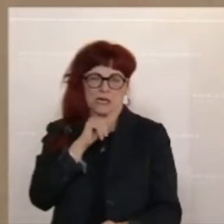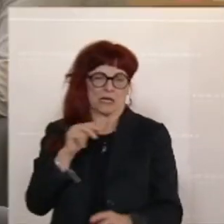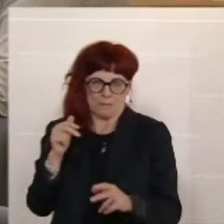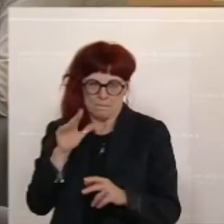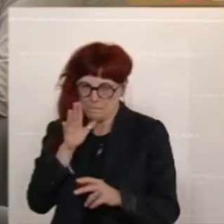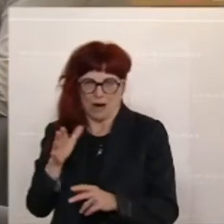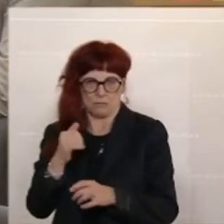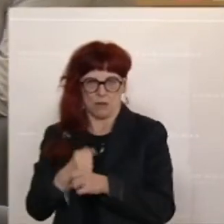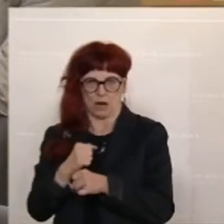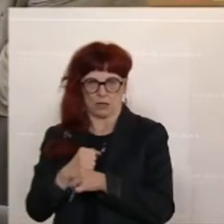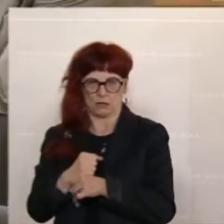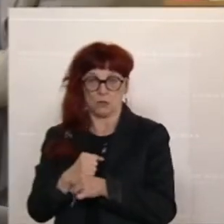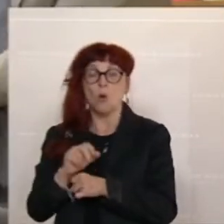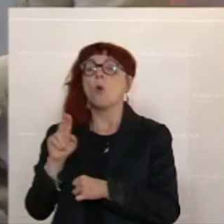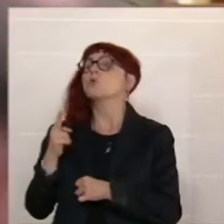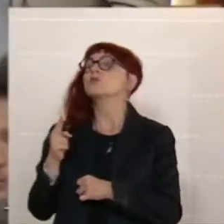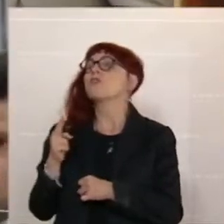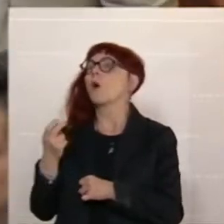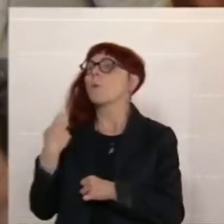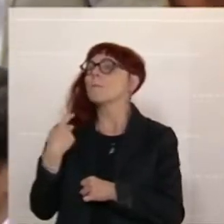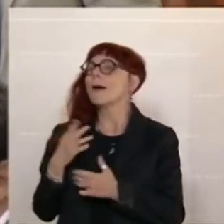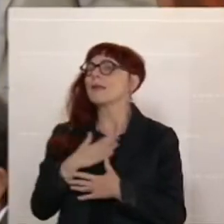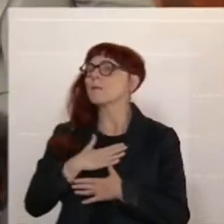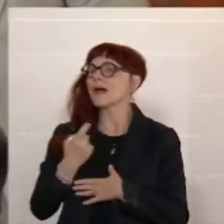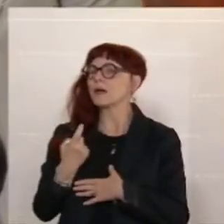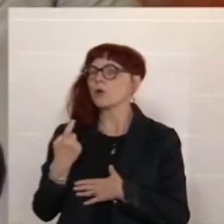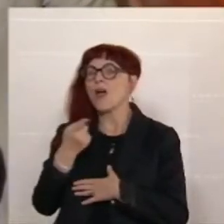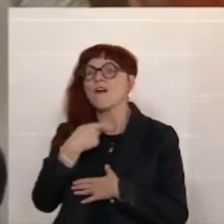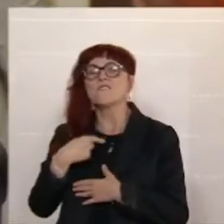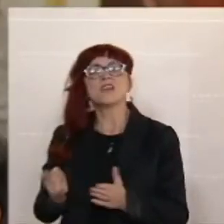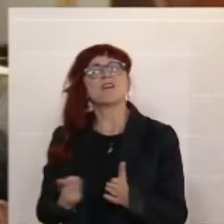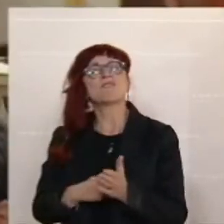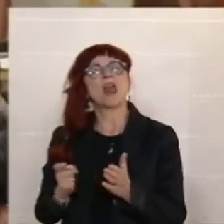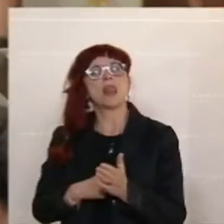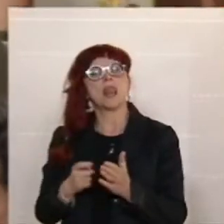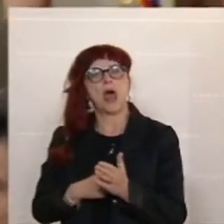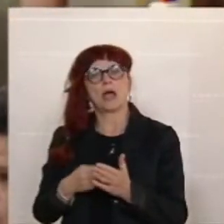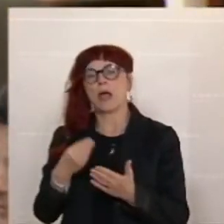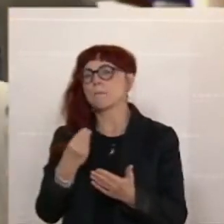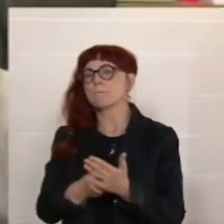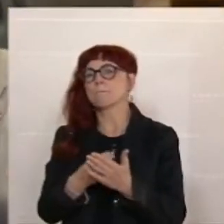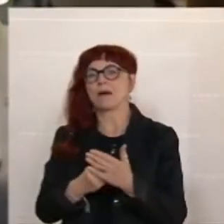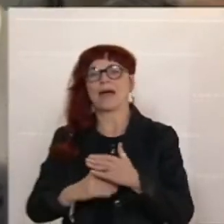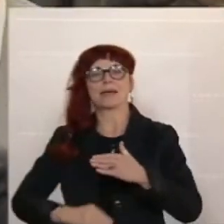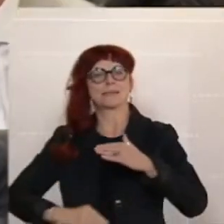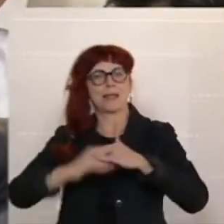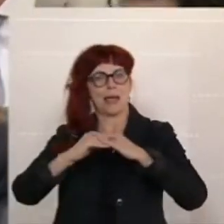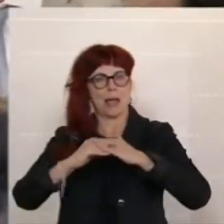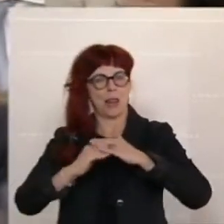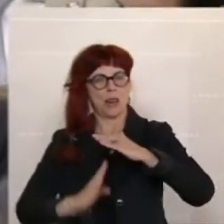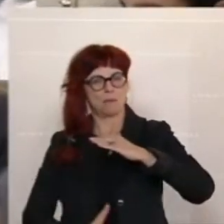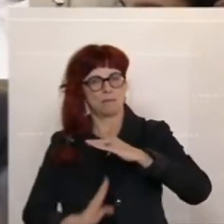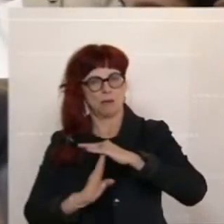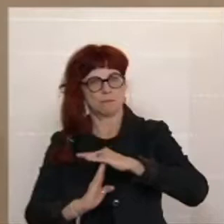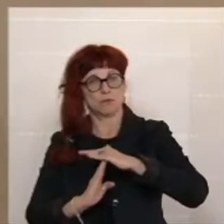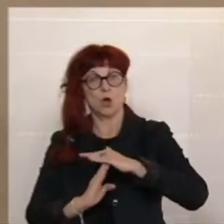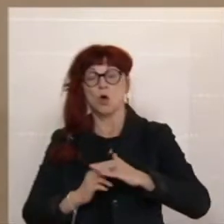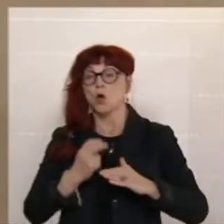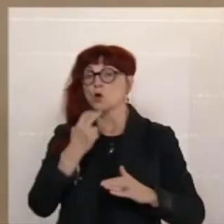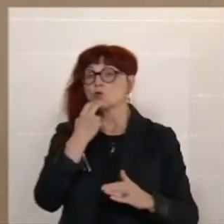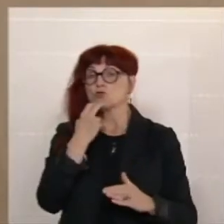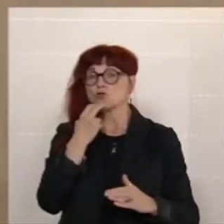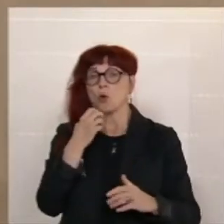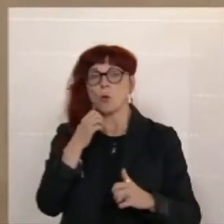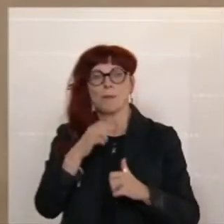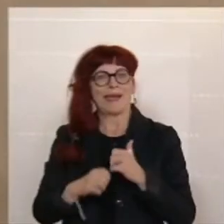warum ich das sage Ihnen. Wir fordern einen Preisdeckel. Und jetzt muss man den Menschen erklären, diese Stromrechnung. Die Frau Dr. Rendi-Wagen